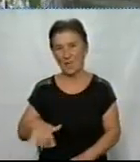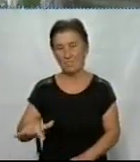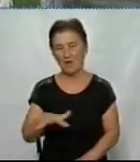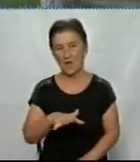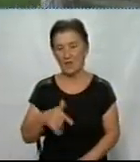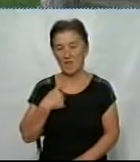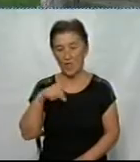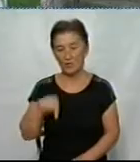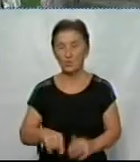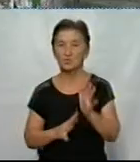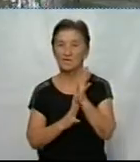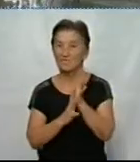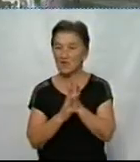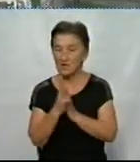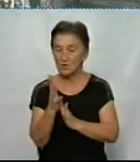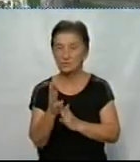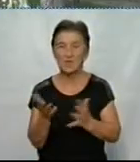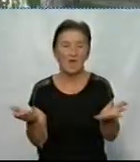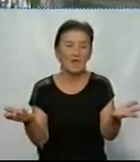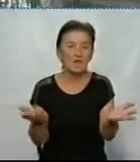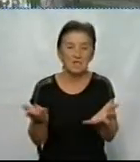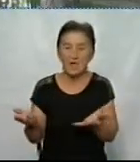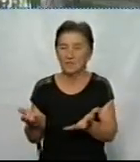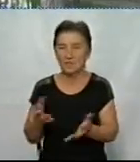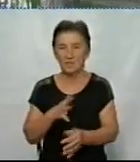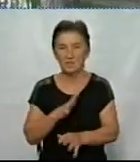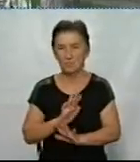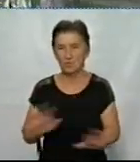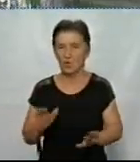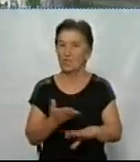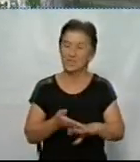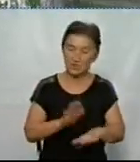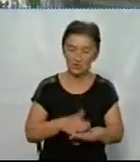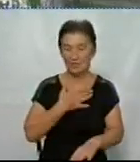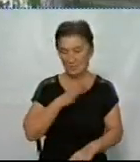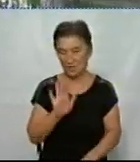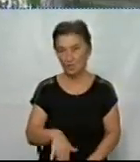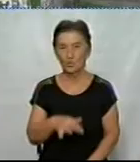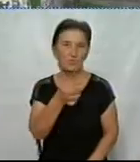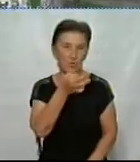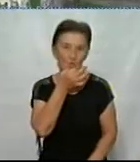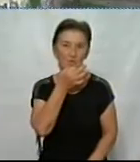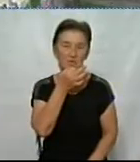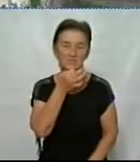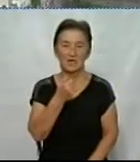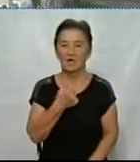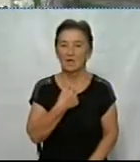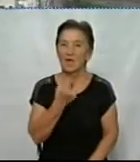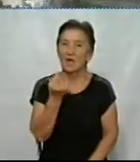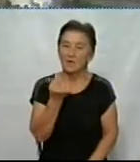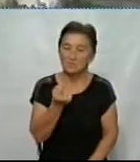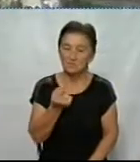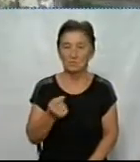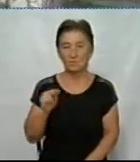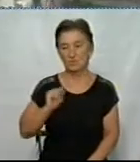Я тут виріс, як би не було, там нам тяжко, але мені тут подобається жити. Трохи я і був в